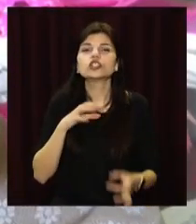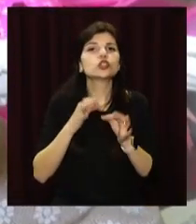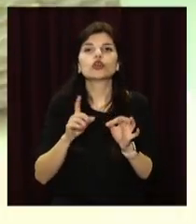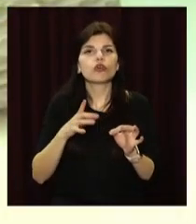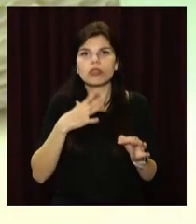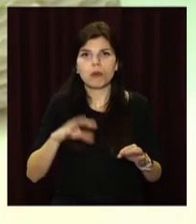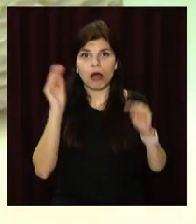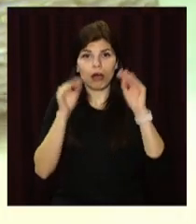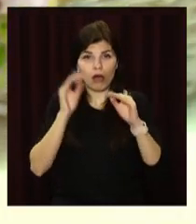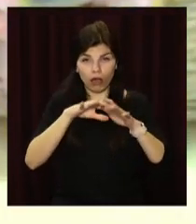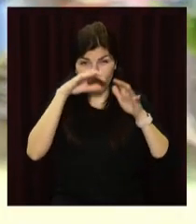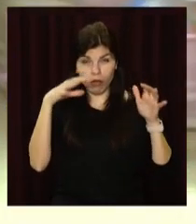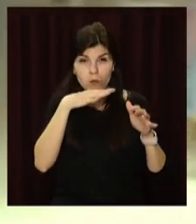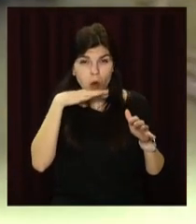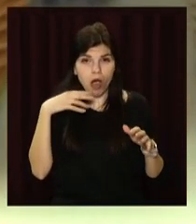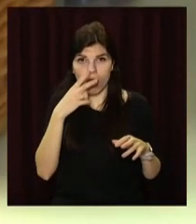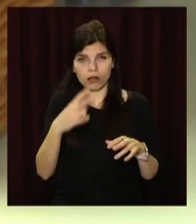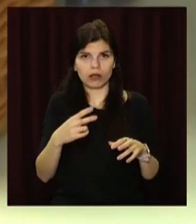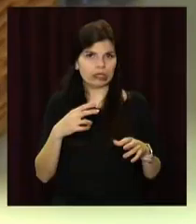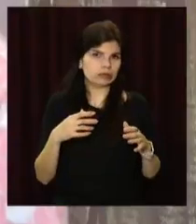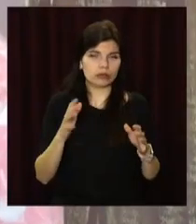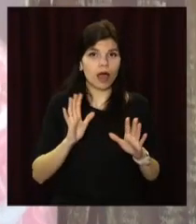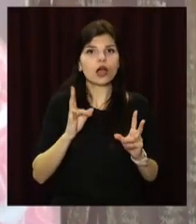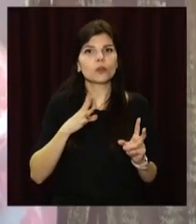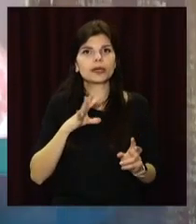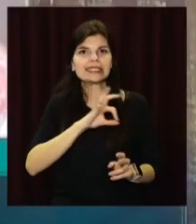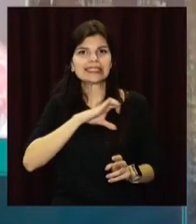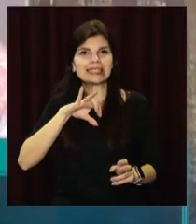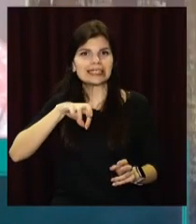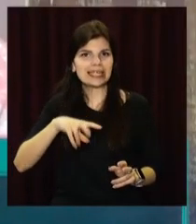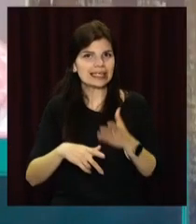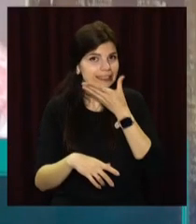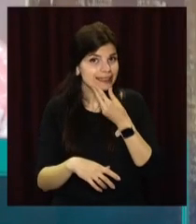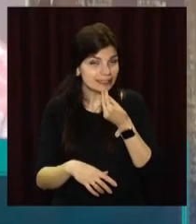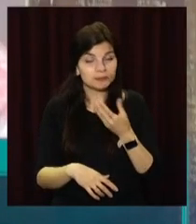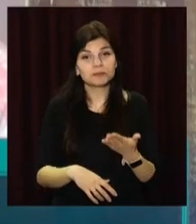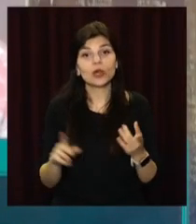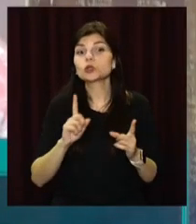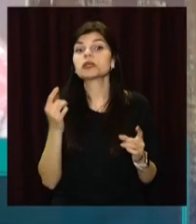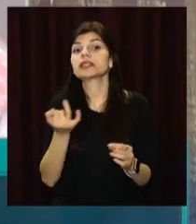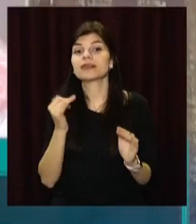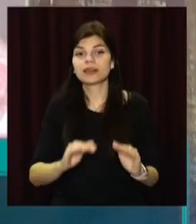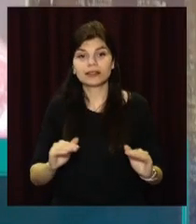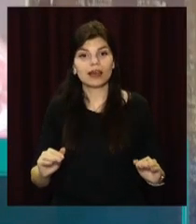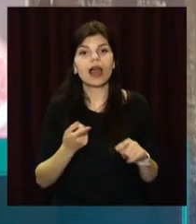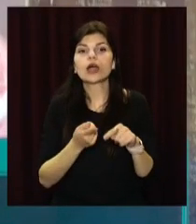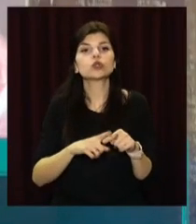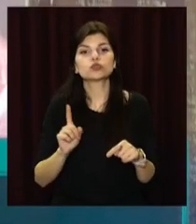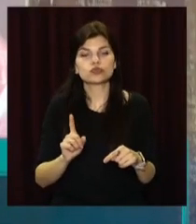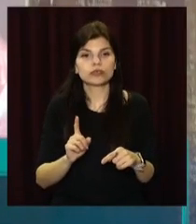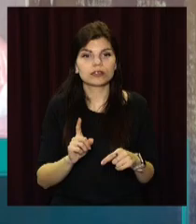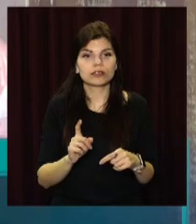готова композиція була і лаконічною, і стильною. Що цікаво для дітей, як мені здається, то це